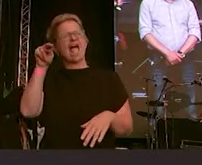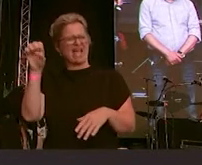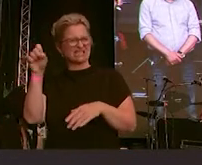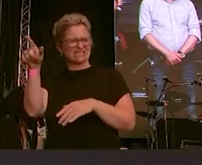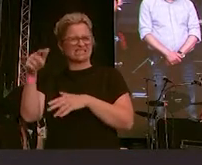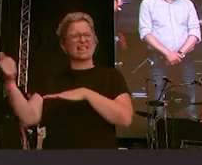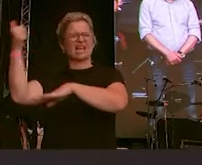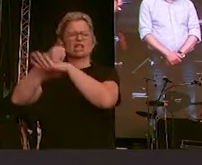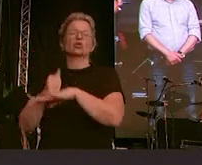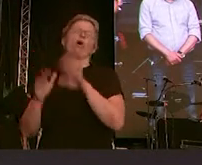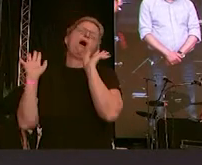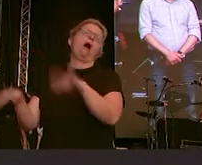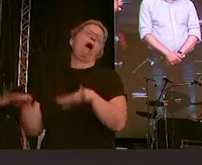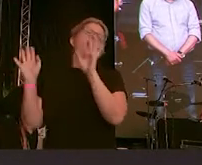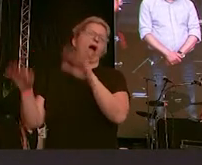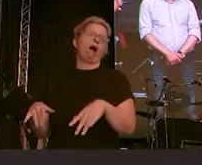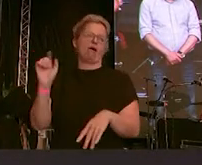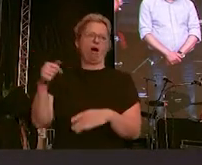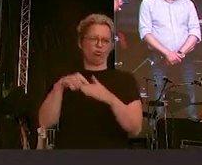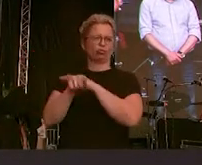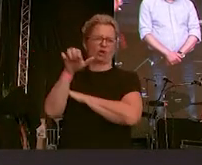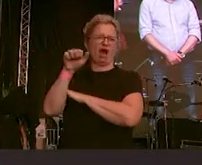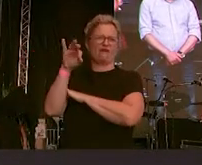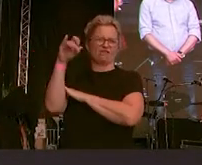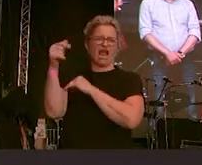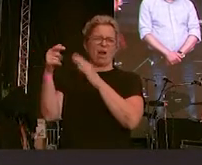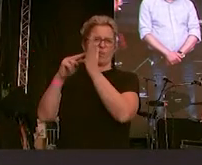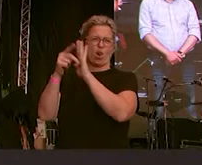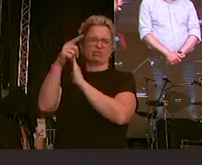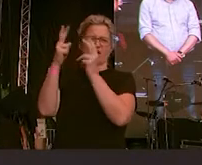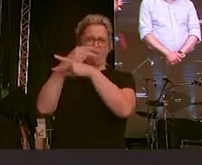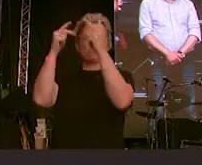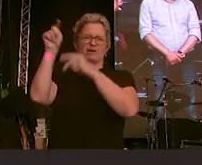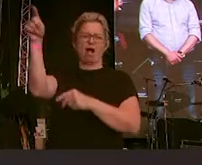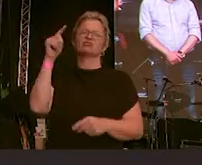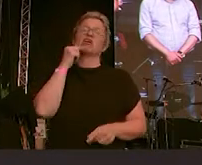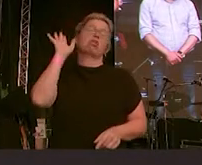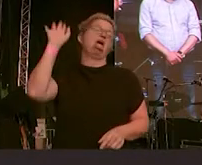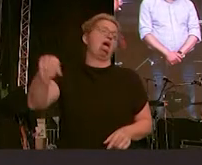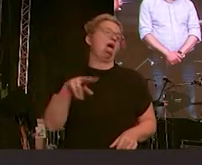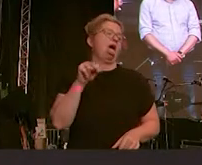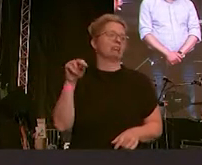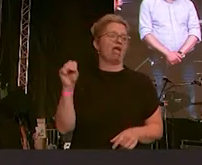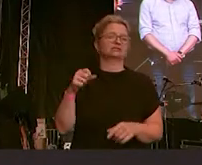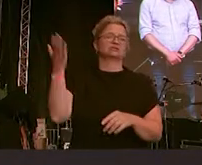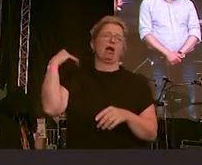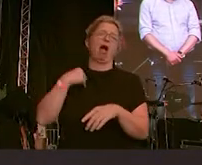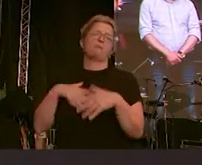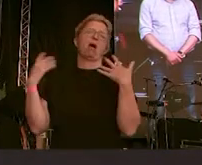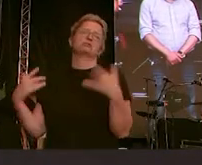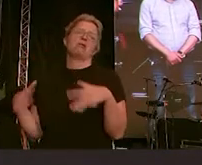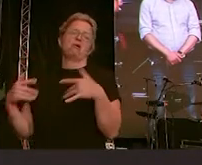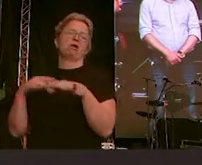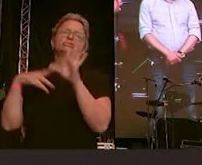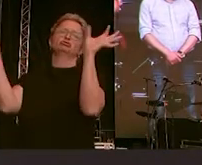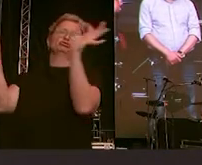Diktatur durch manch prominenten AfD-Politiker, gehören zu diesen aktuellen Menek-Tegel, ebenso wie die